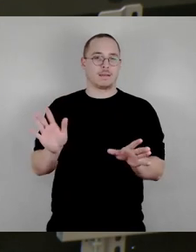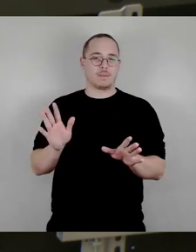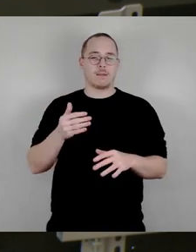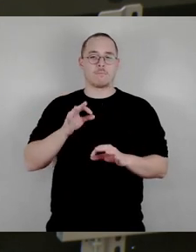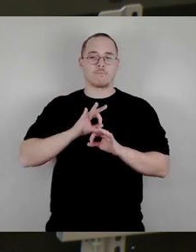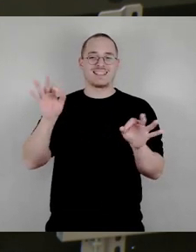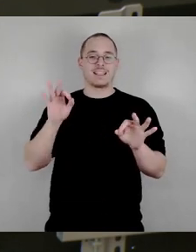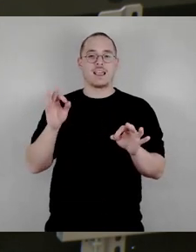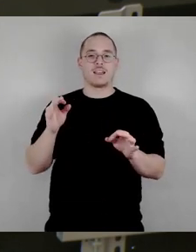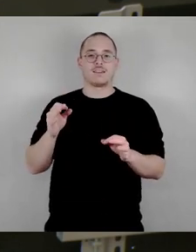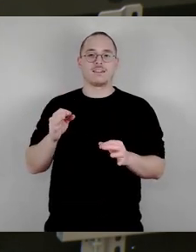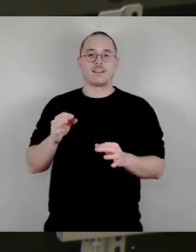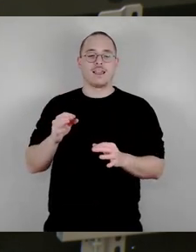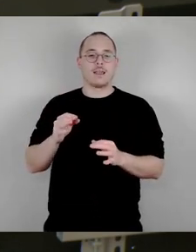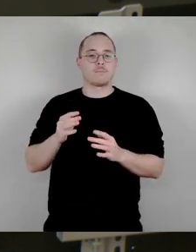auf Dauer sichern.